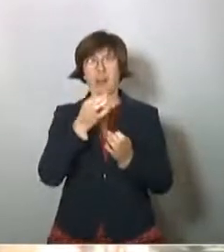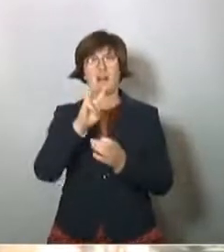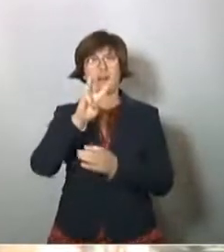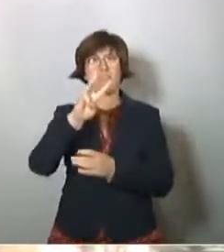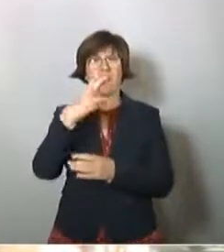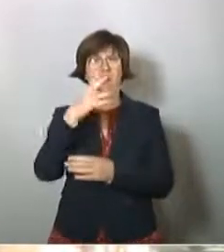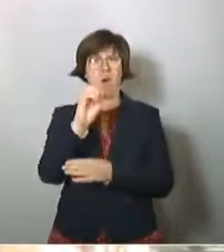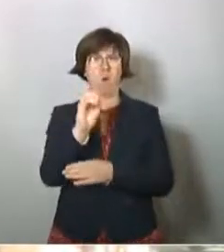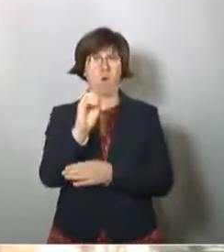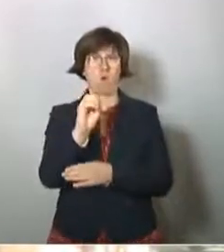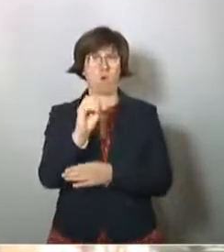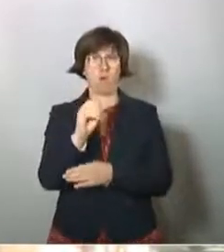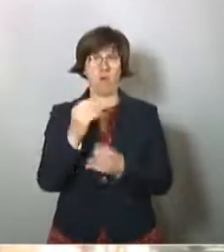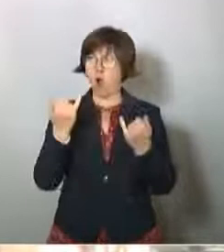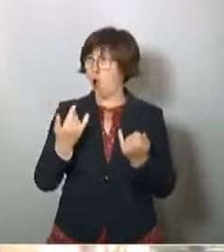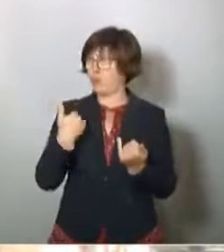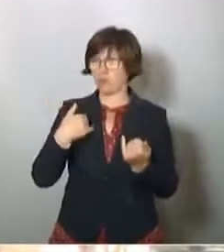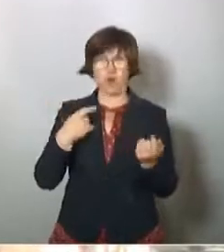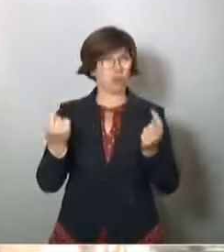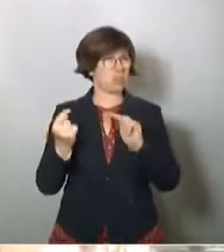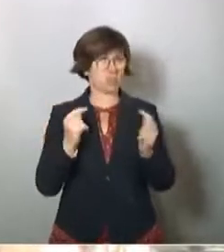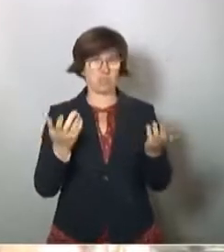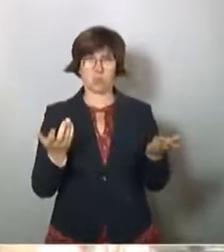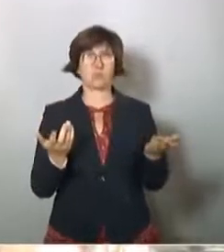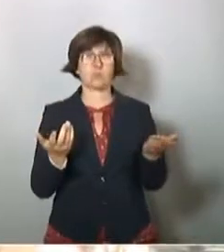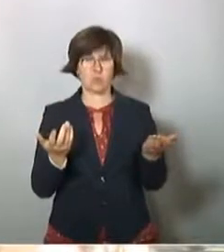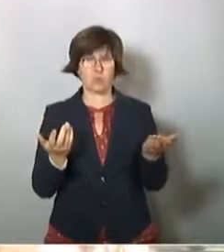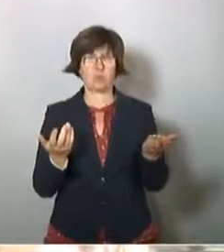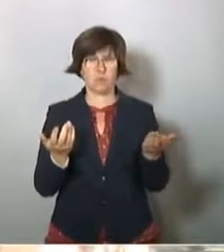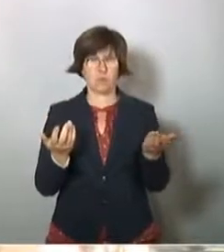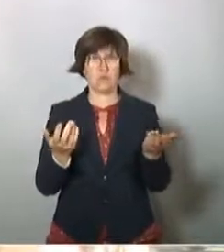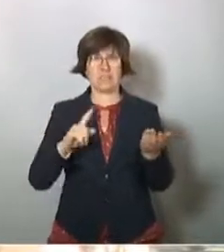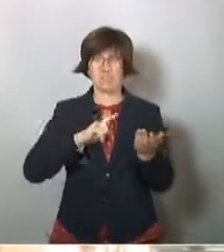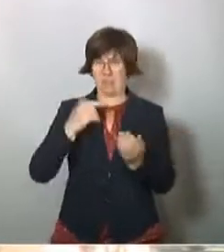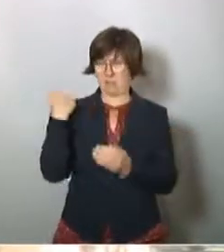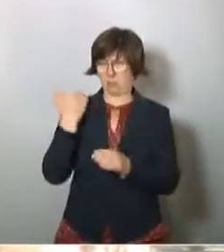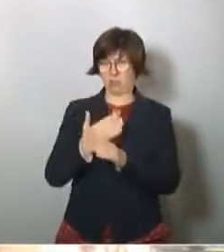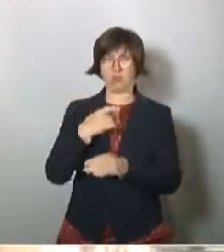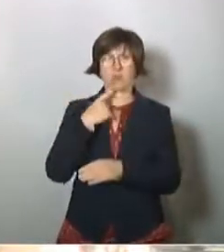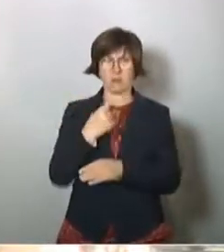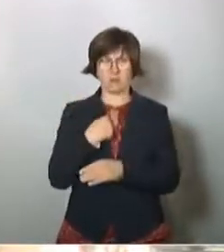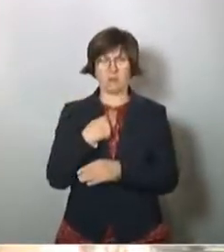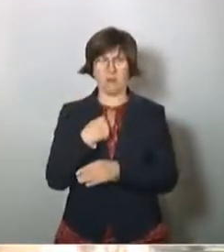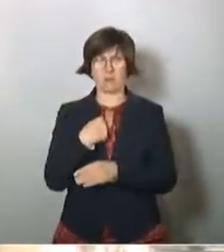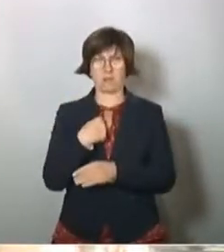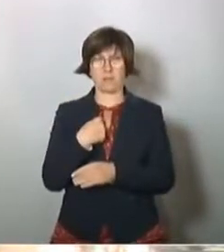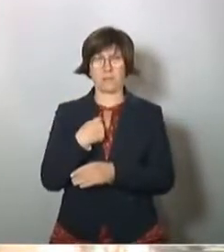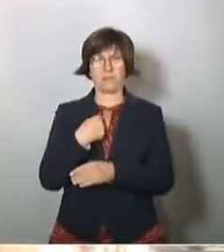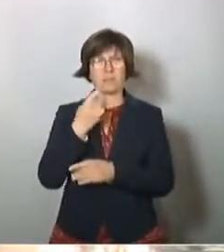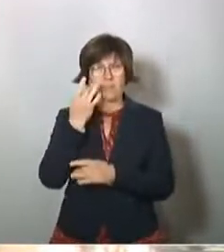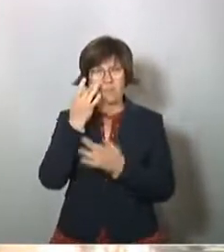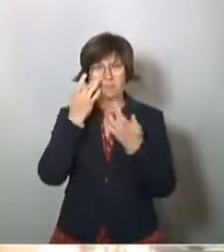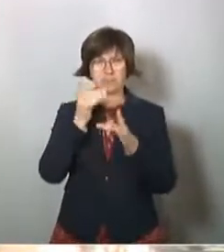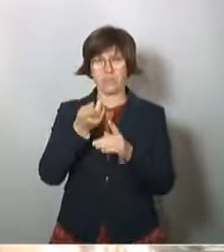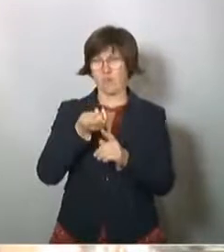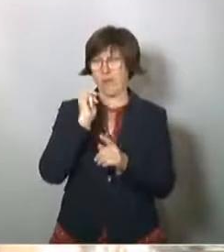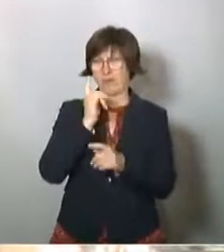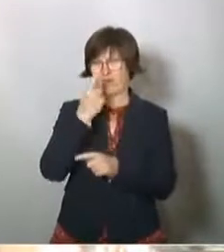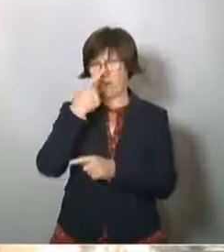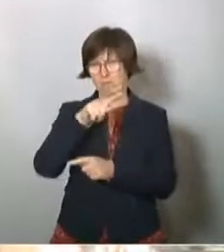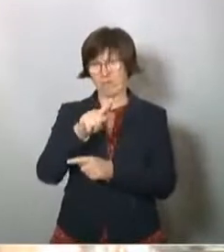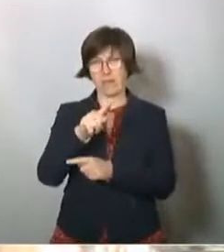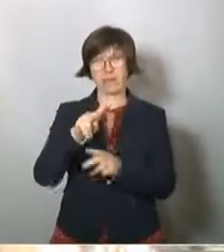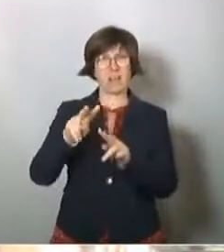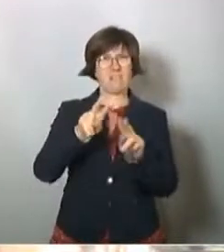WHO, die heute noch gar nicht diskutiert worden ist. Ich habe das eben gesagt, die Verabschiedung letzte Woche Freitag,